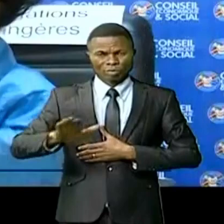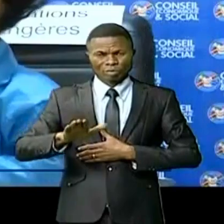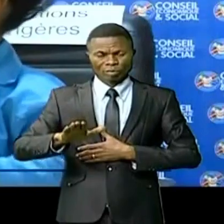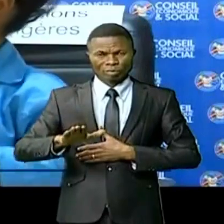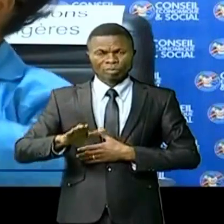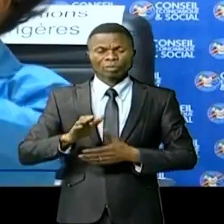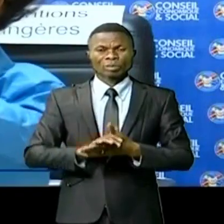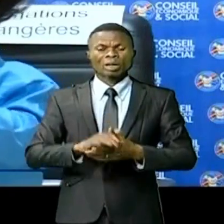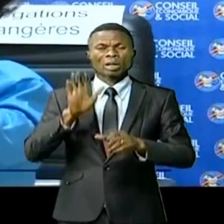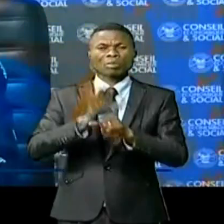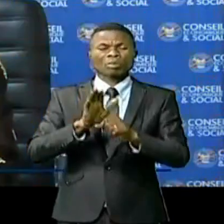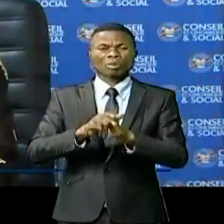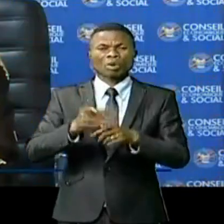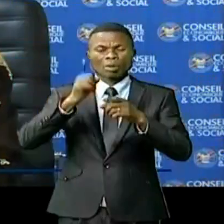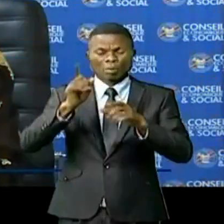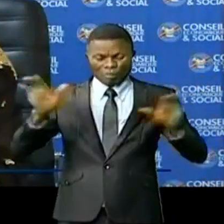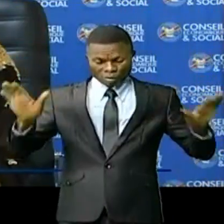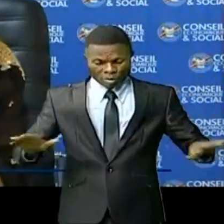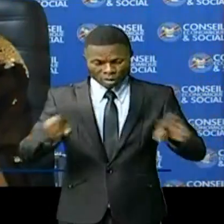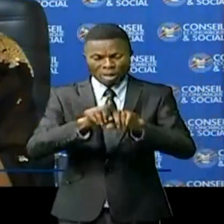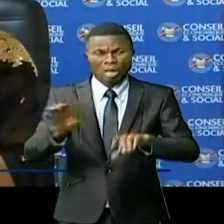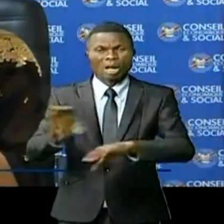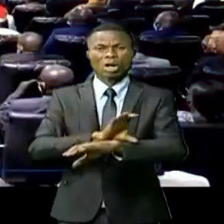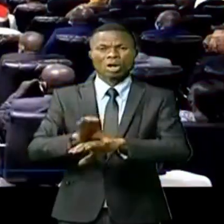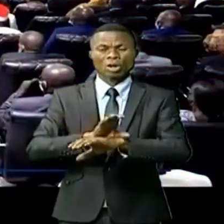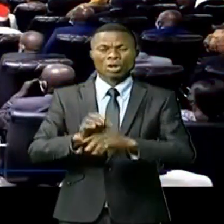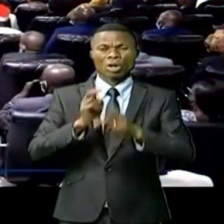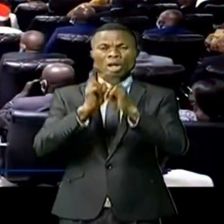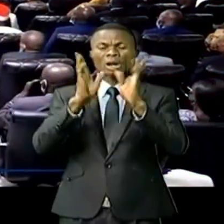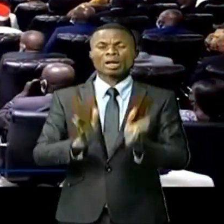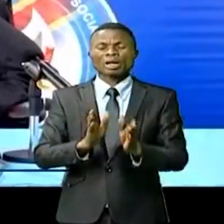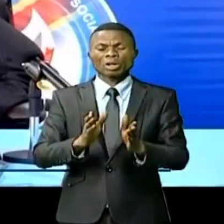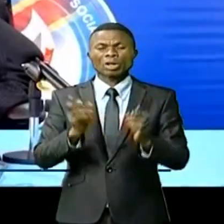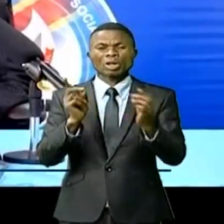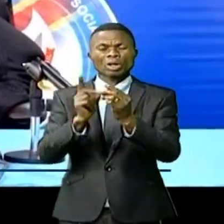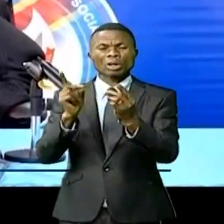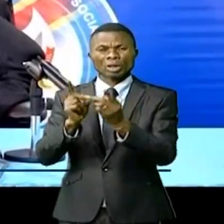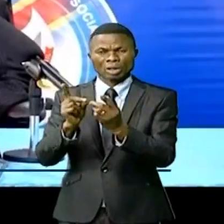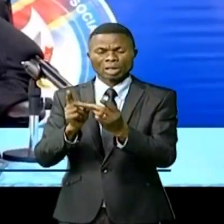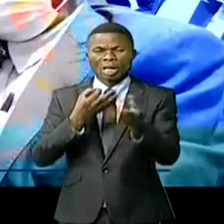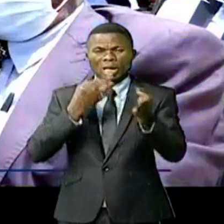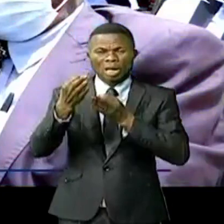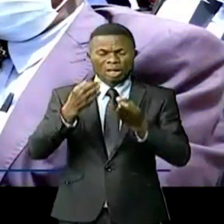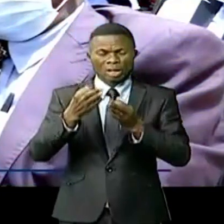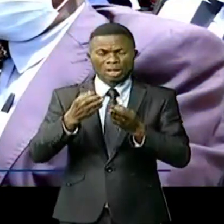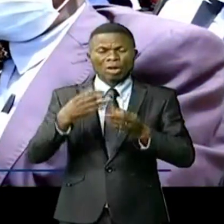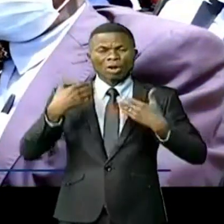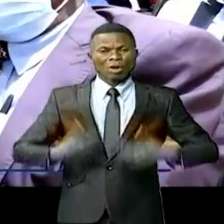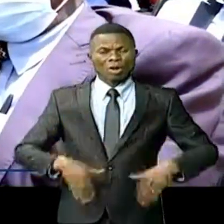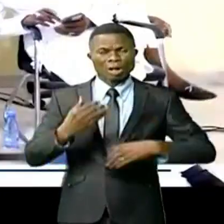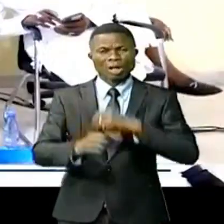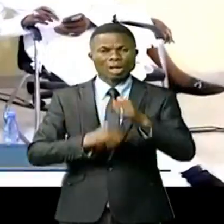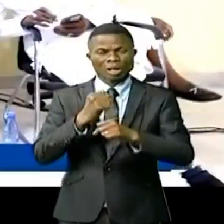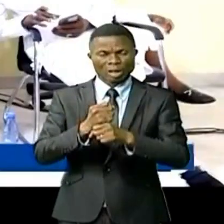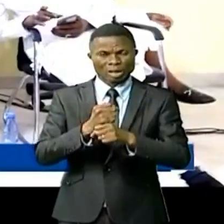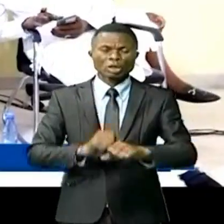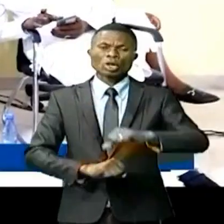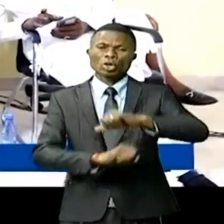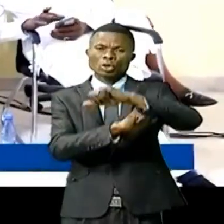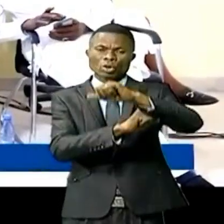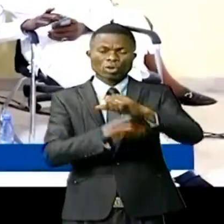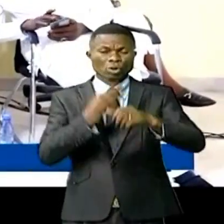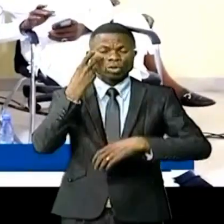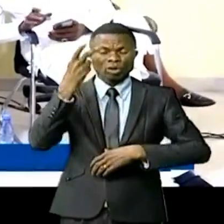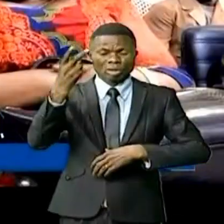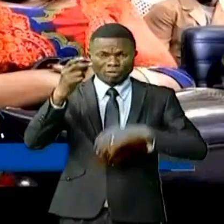délégués venus du Sénégal et du Cameroun, le rapporteur de l'Assemblée consultative a rappelé que cette célébration vient en appui à la